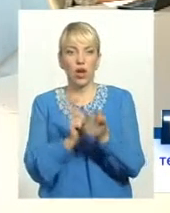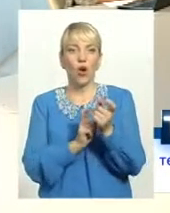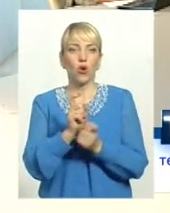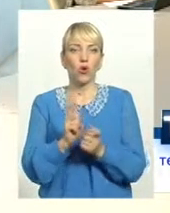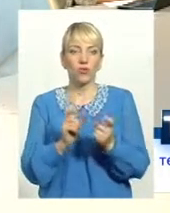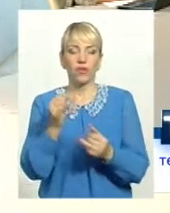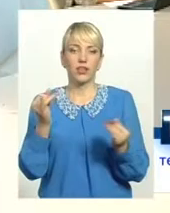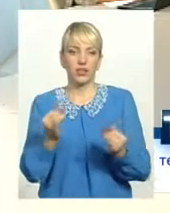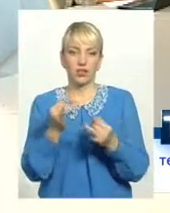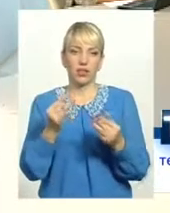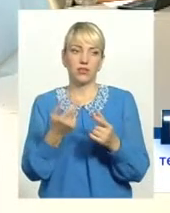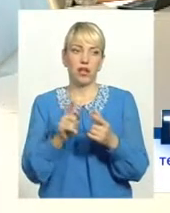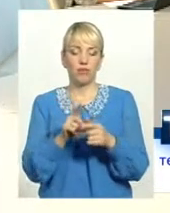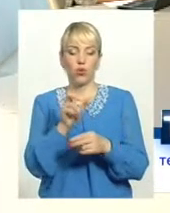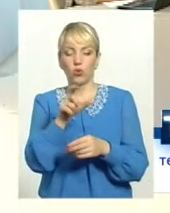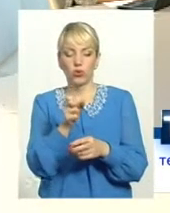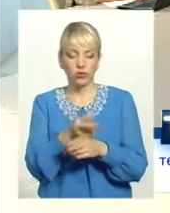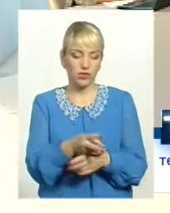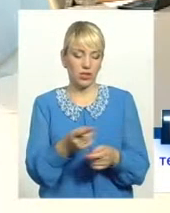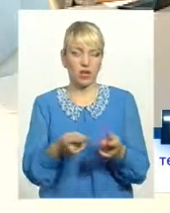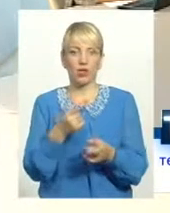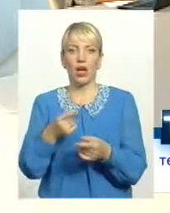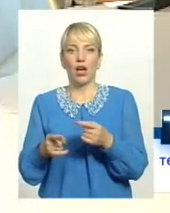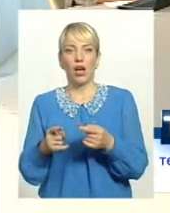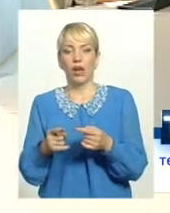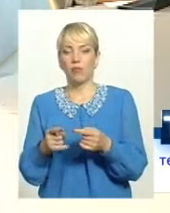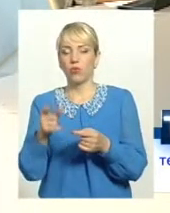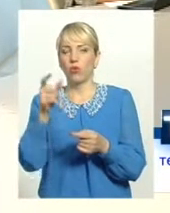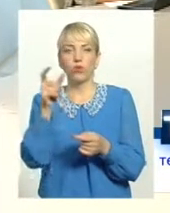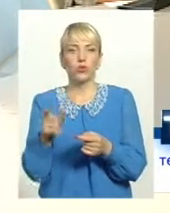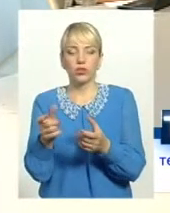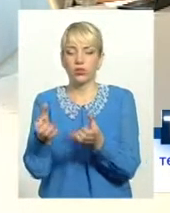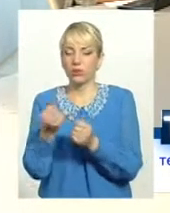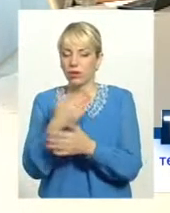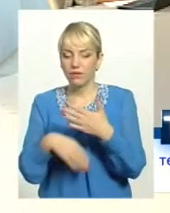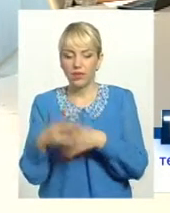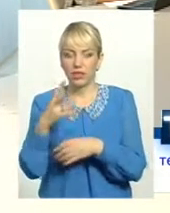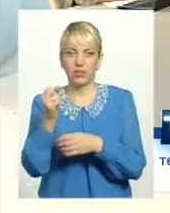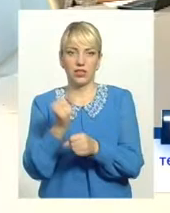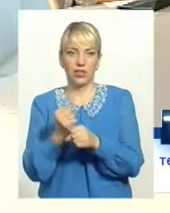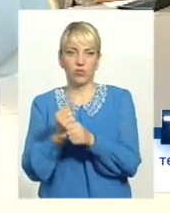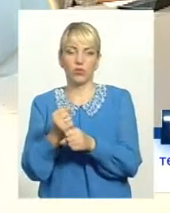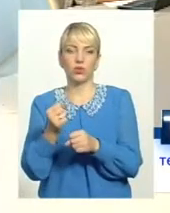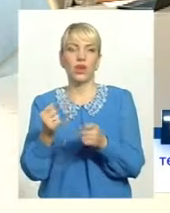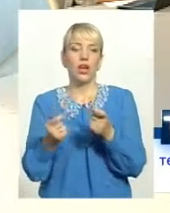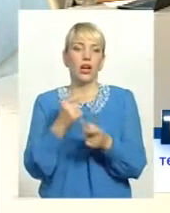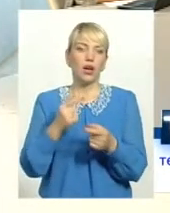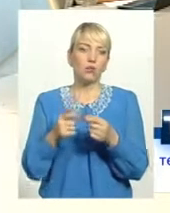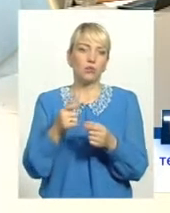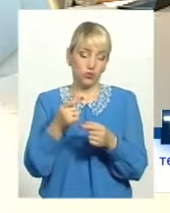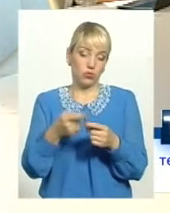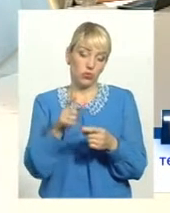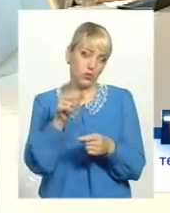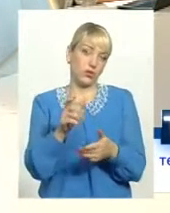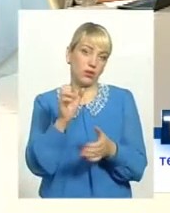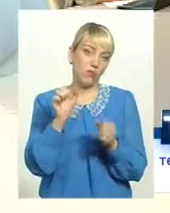платі, рано чи пізно, або людину звільняють, або вона йде на пенсію. Або ж отримала інвалідність. Звичайно. В таких випадках ця людина